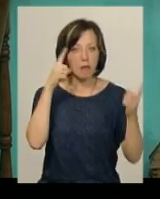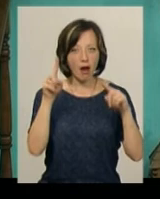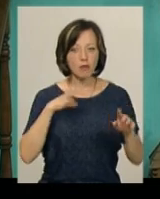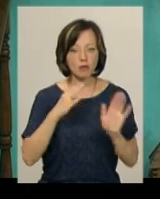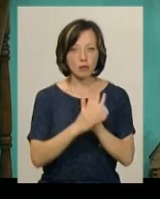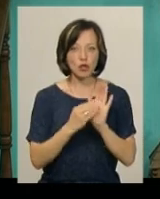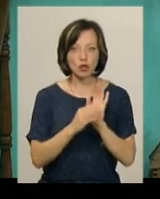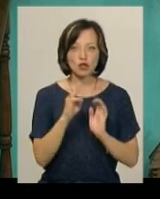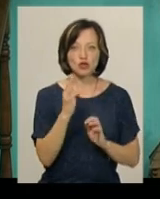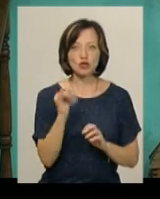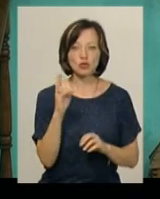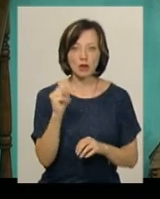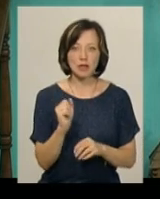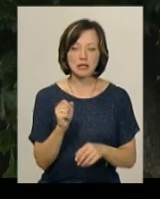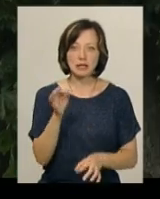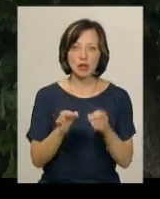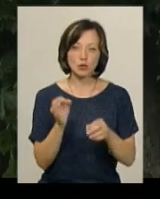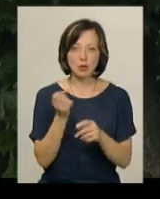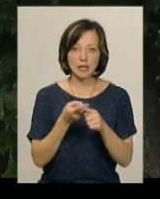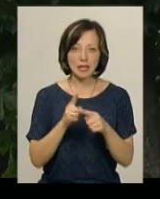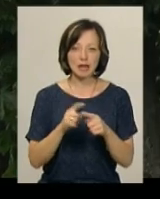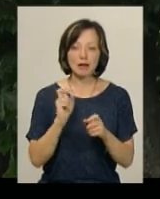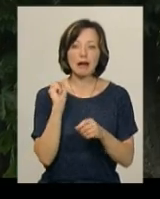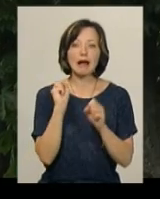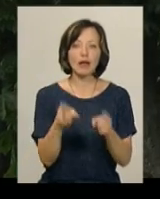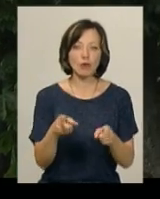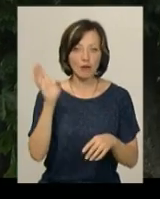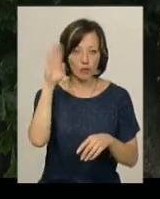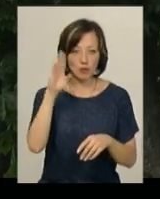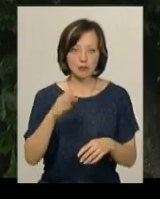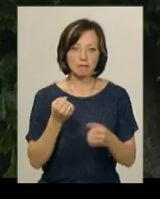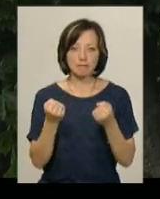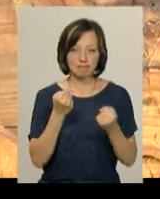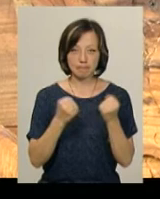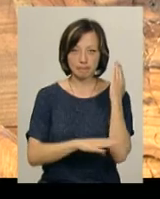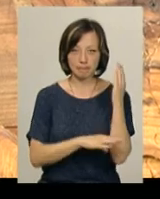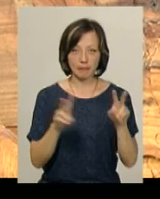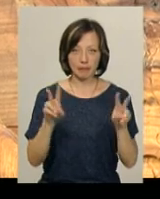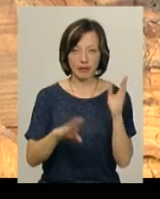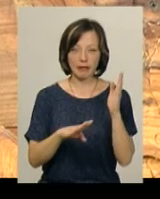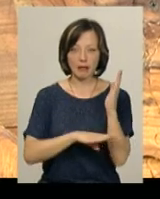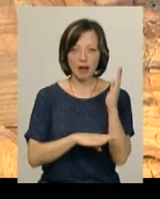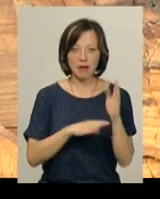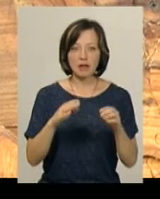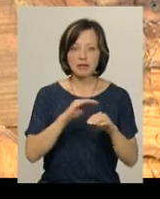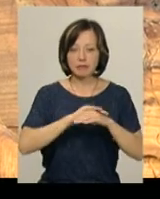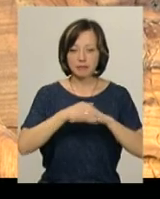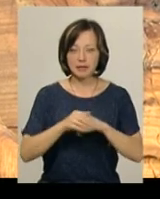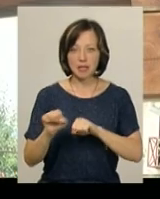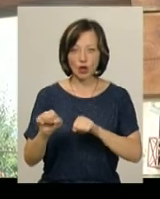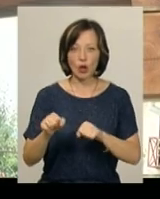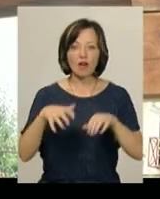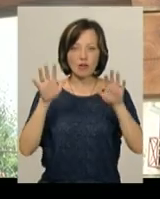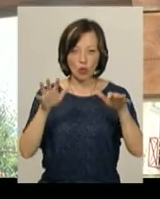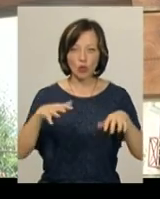що щуку засудили і кинули в воду. Скульптура виготовлена з кількох міцних порід дерев. Зверху – захисне покриття. Вона витримає